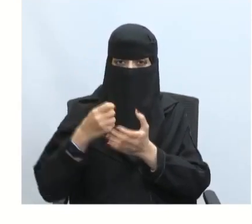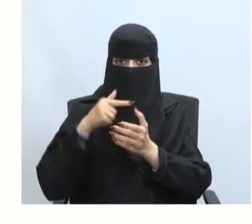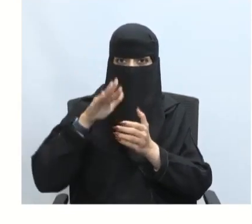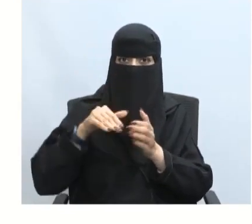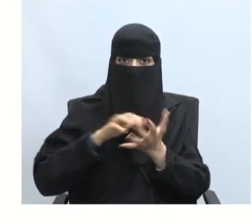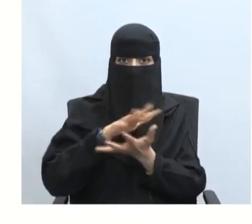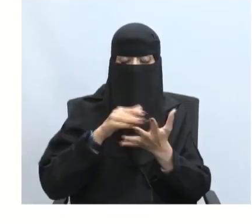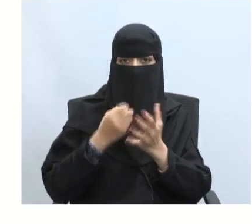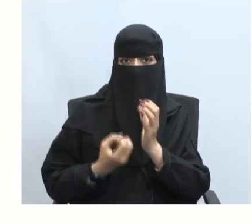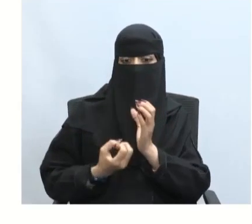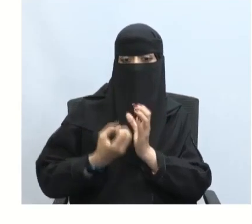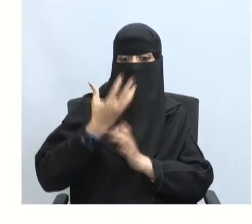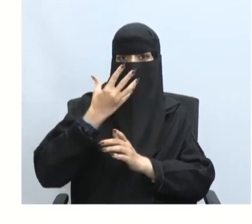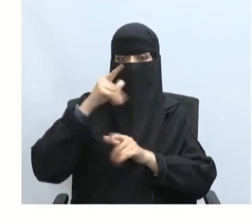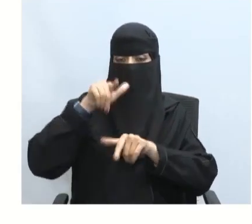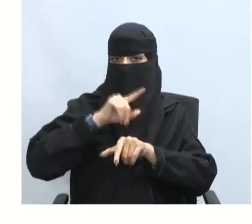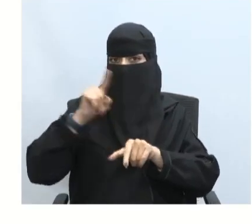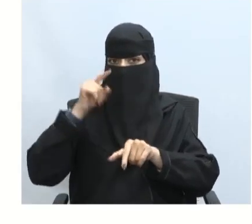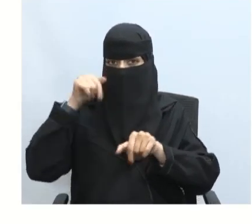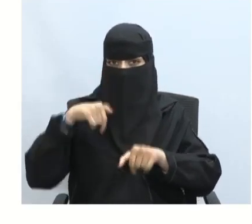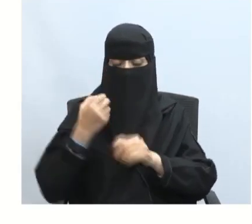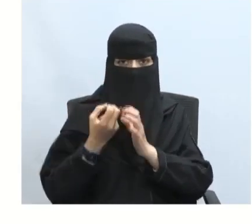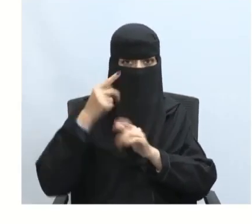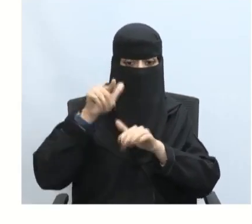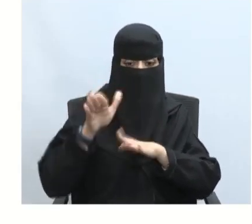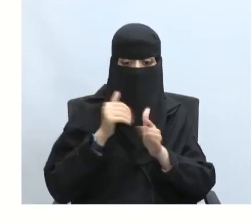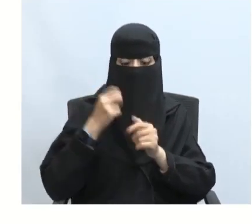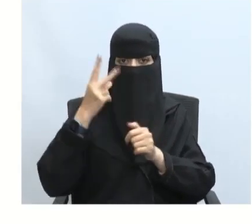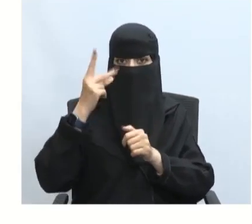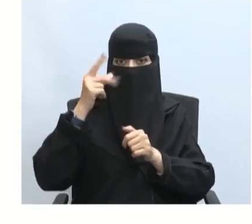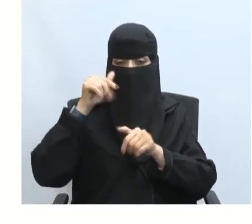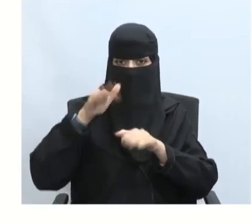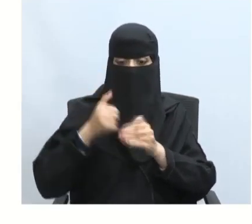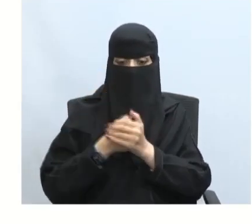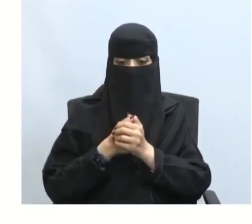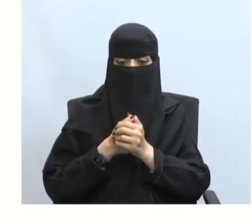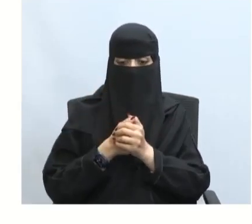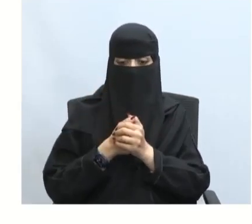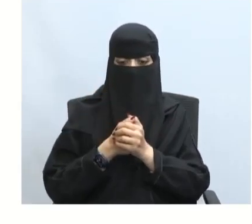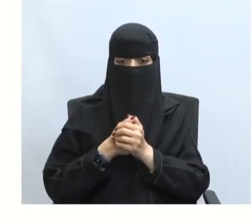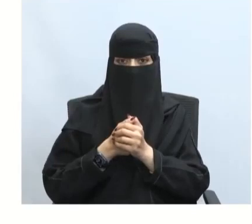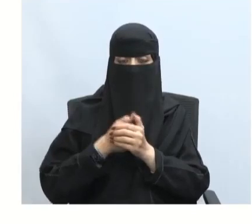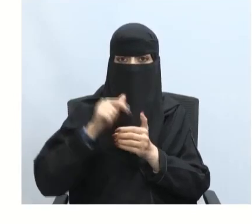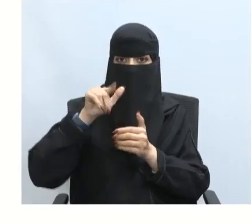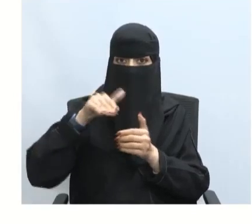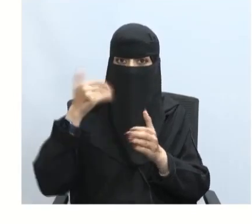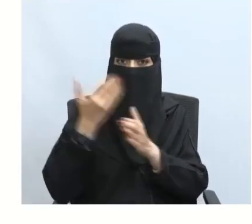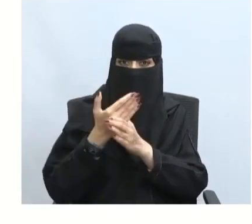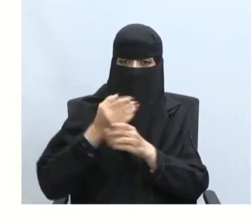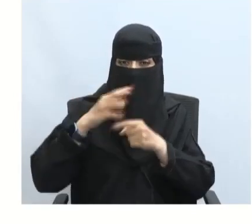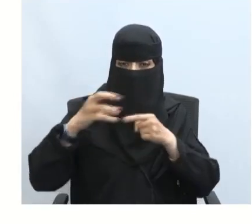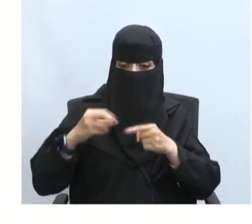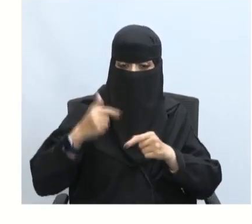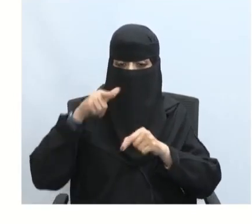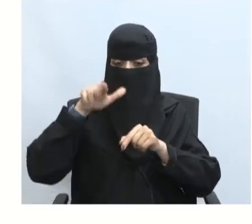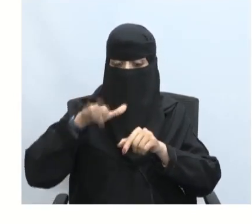يكون فجأة دون أي توقع ثانيا بارك الله فيكم إحداث خسائر